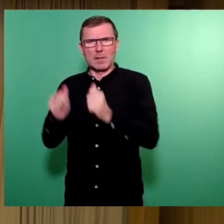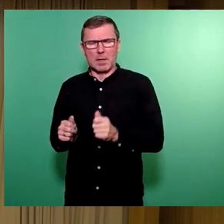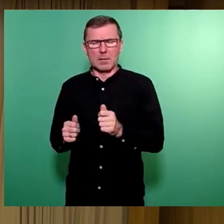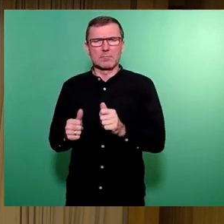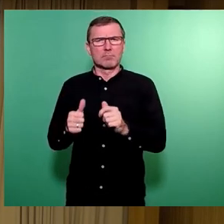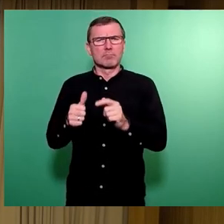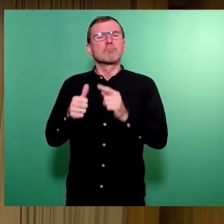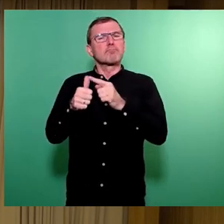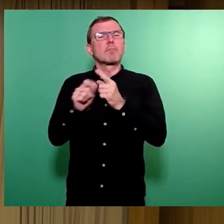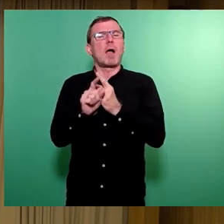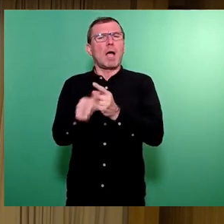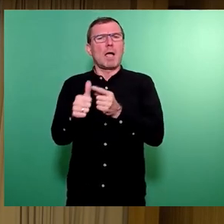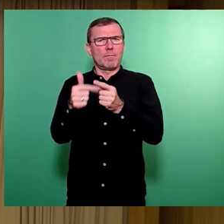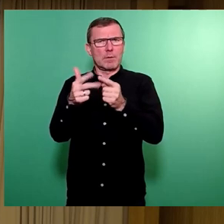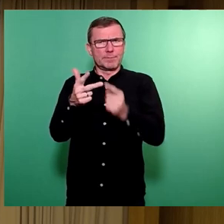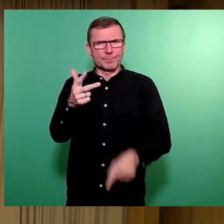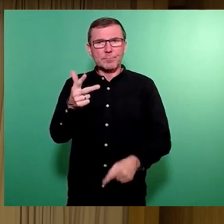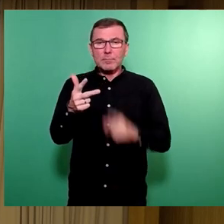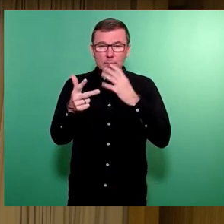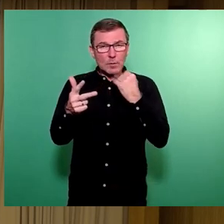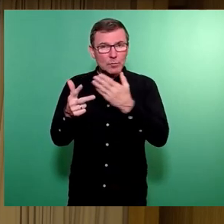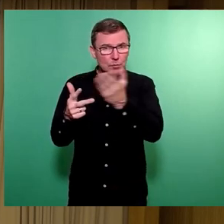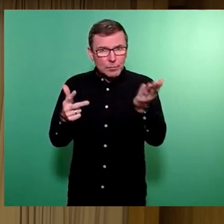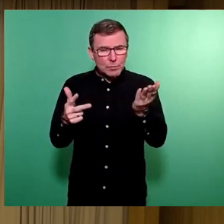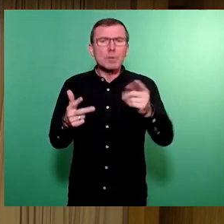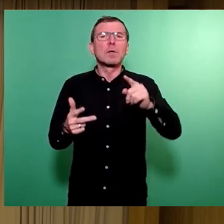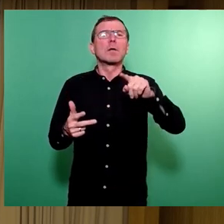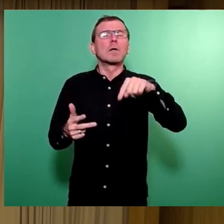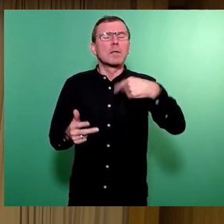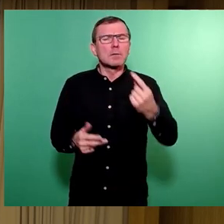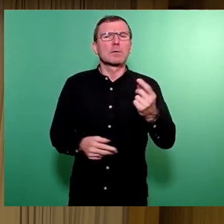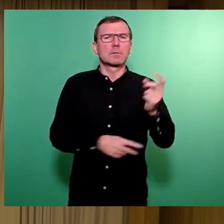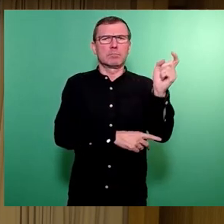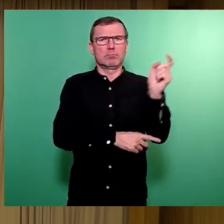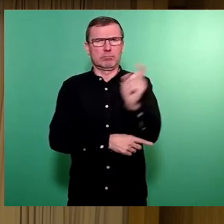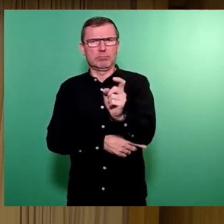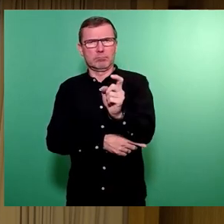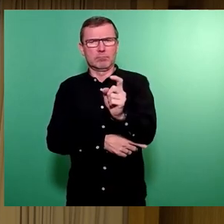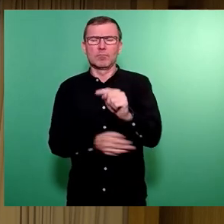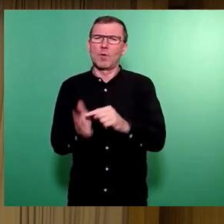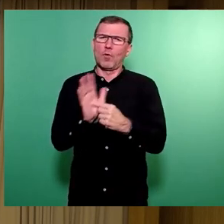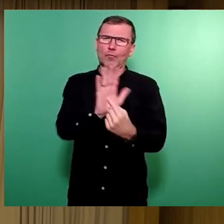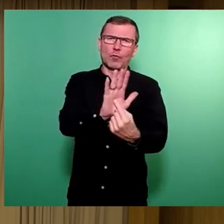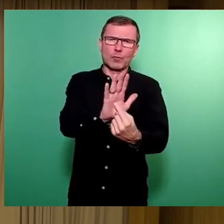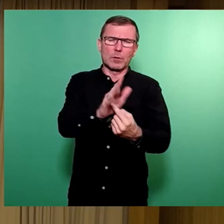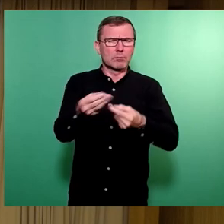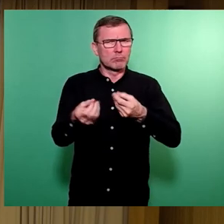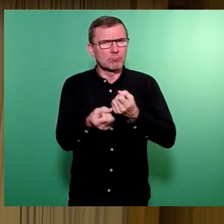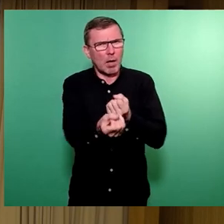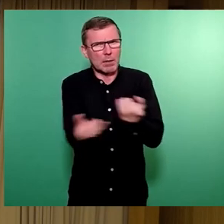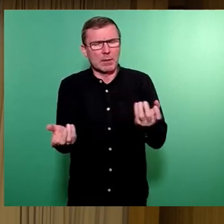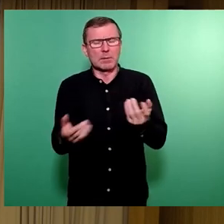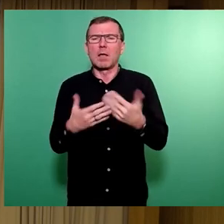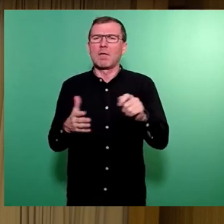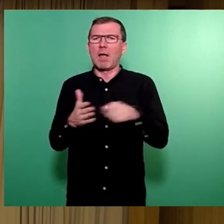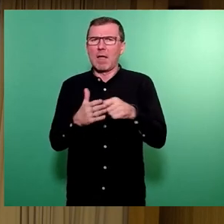aufrufen. Und wenn gewünscht wird, dass sie entsprechend vorgestellt werden können. Freie Wähler,